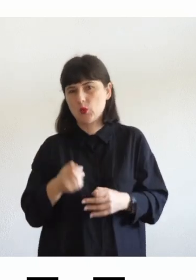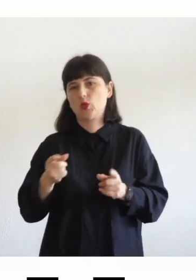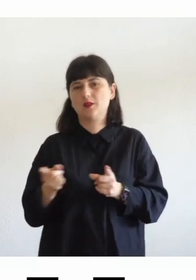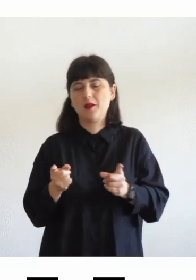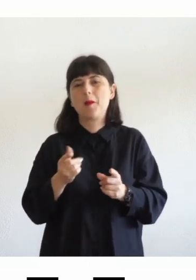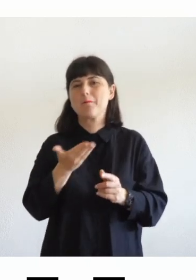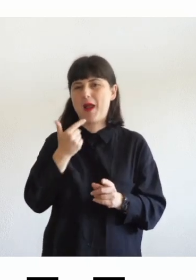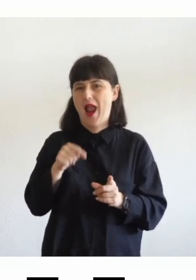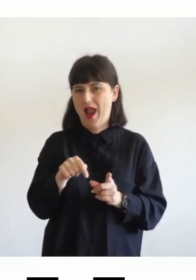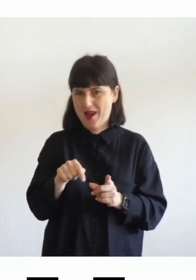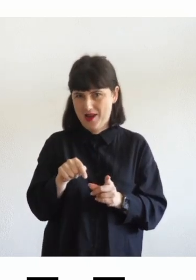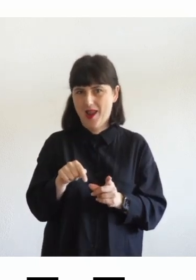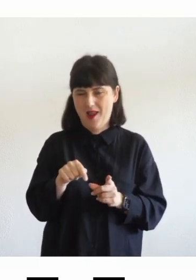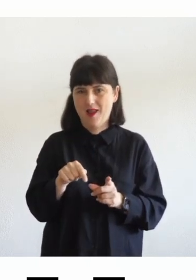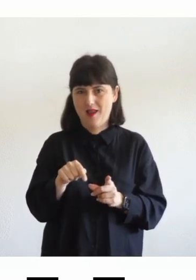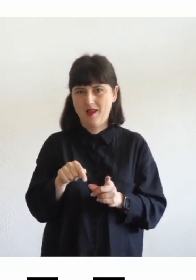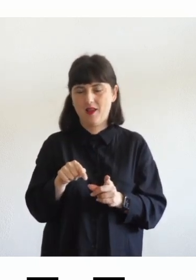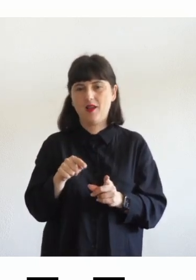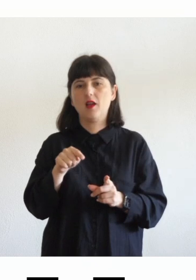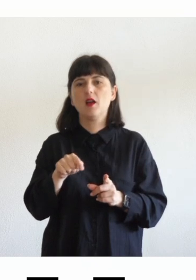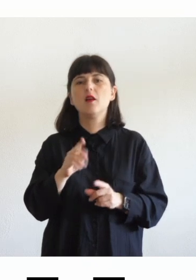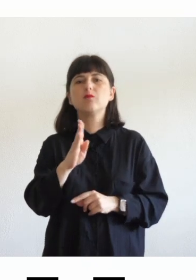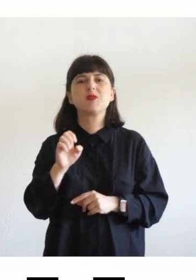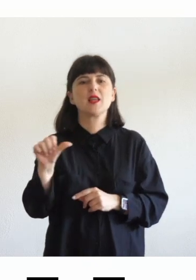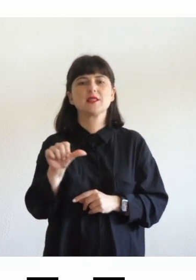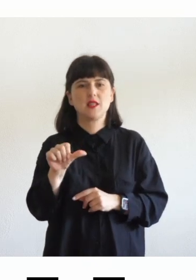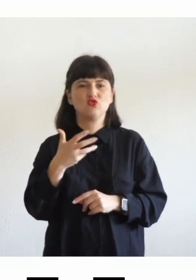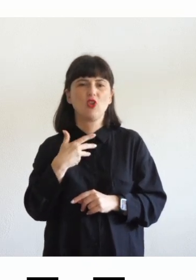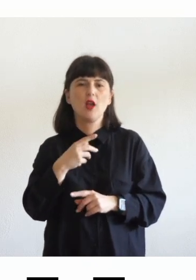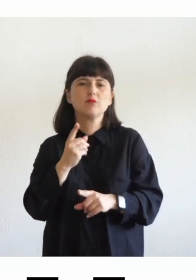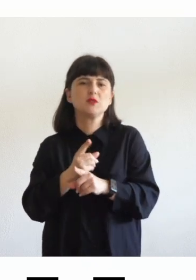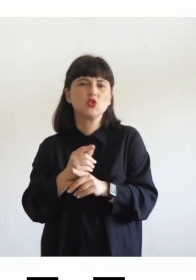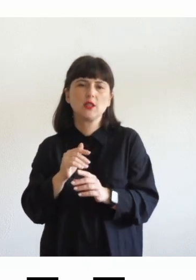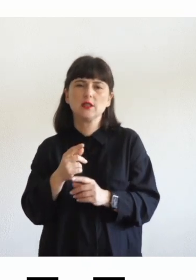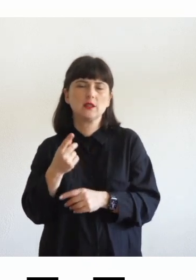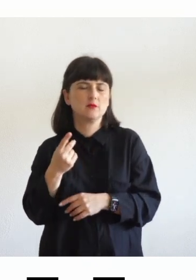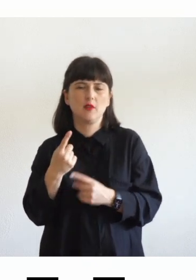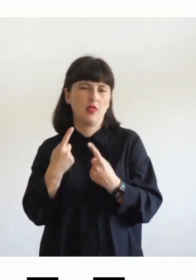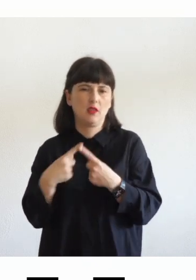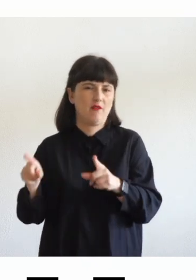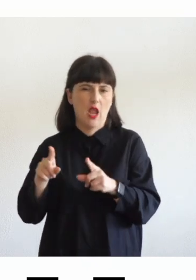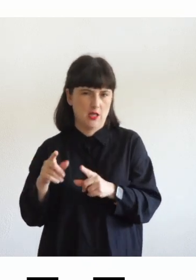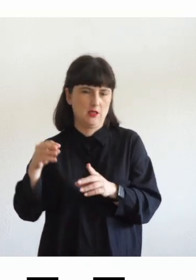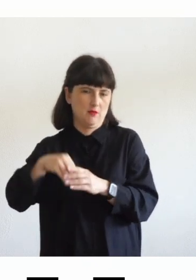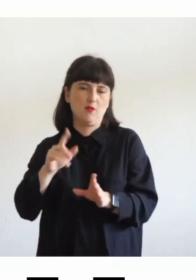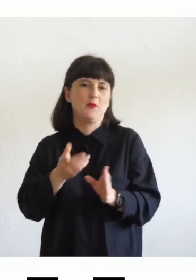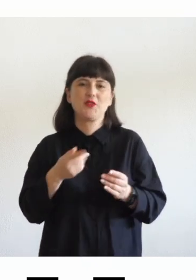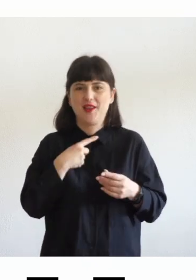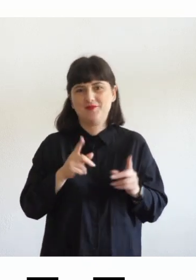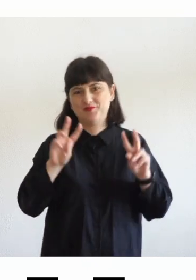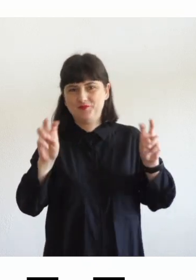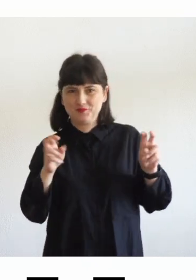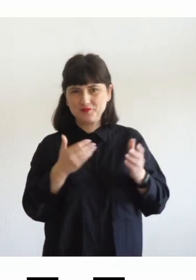riuniscono in un'unica categoria persone con bisogni totalmente diversi quindi apro e chiudo su questo